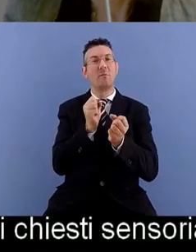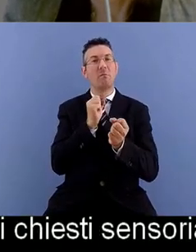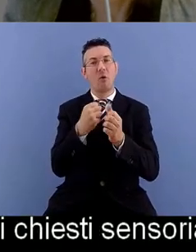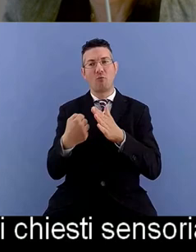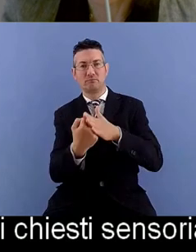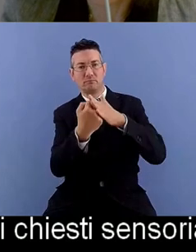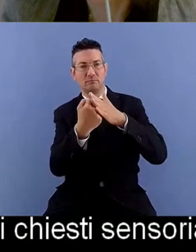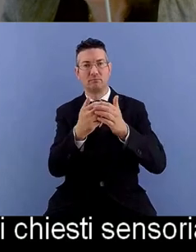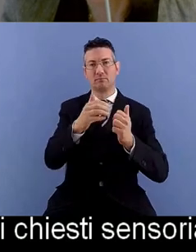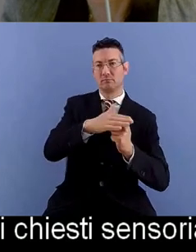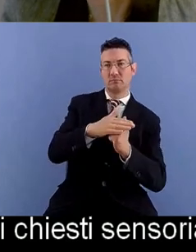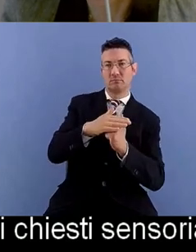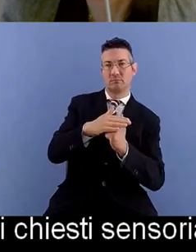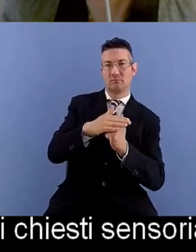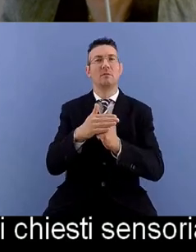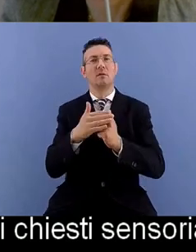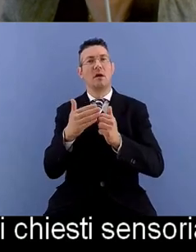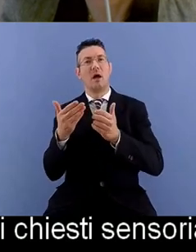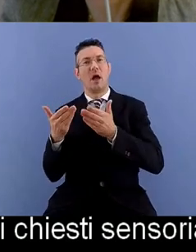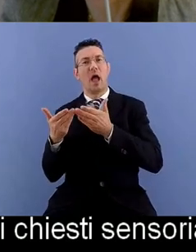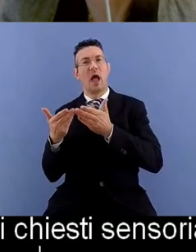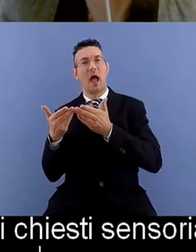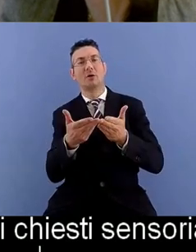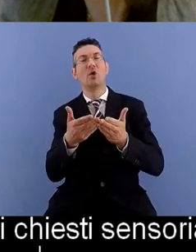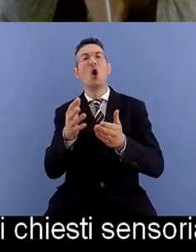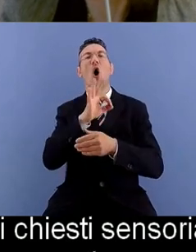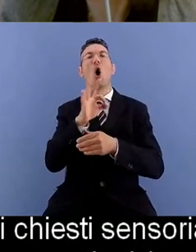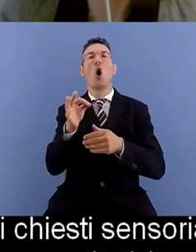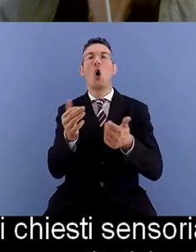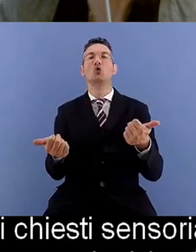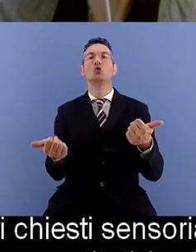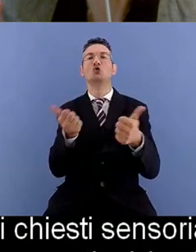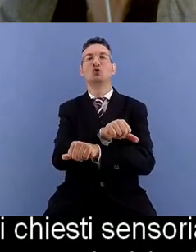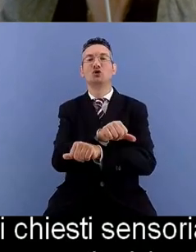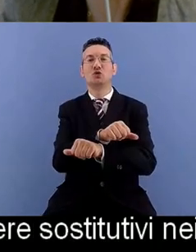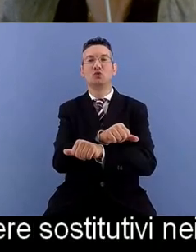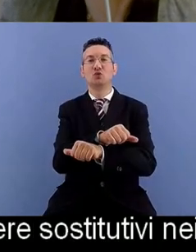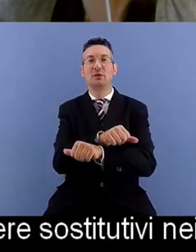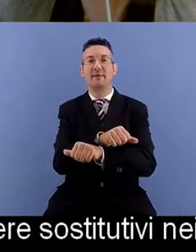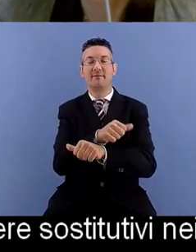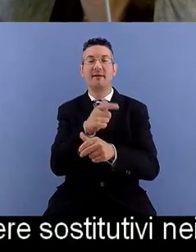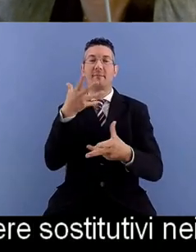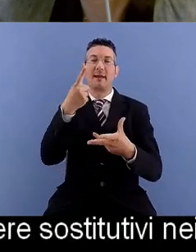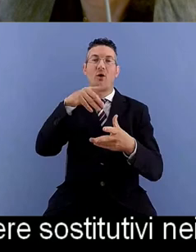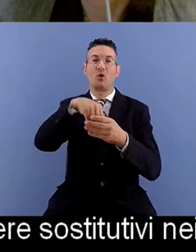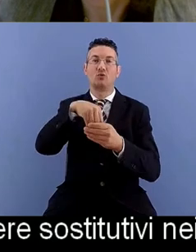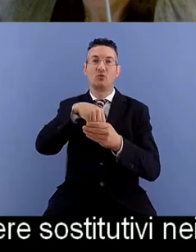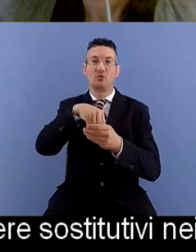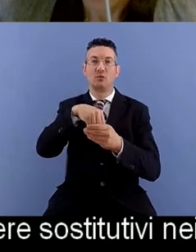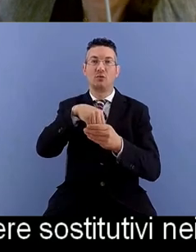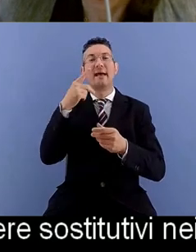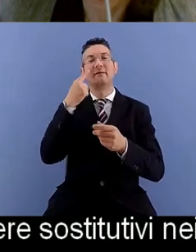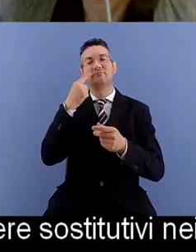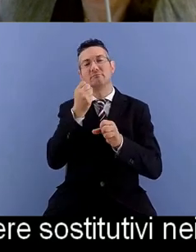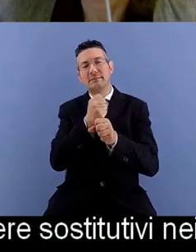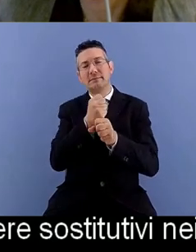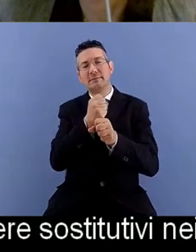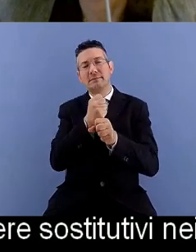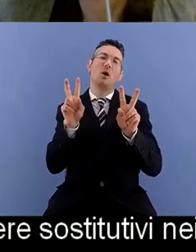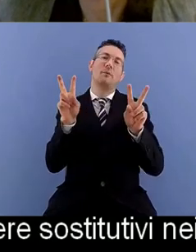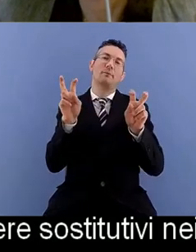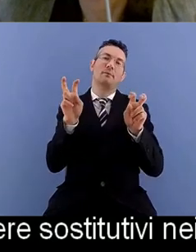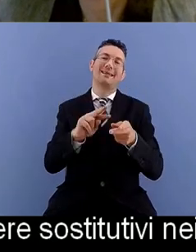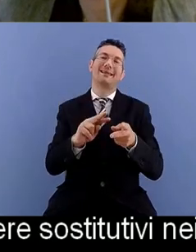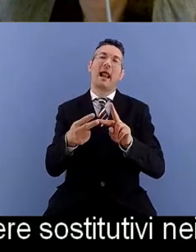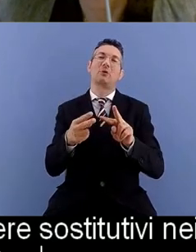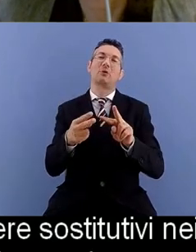di essere sostitutivi nei contenuti lavorando sulla traduzione dei contenuti e quindi questo ci dice